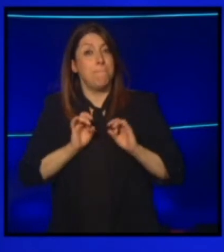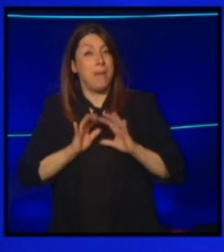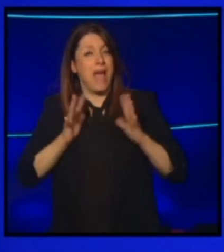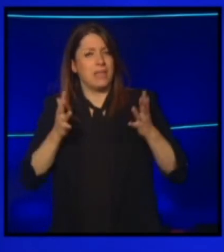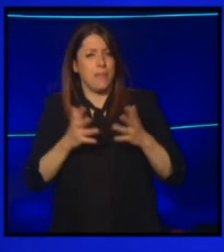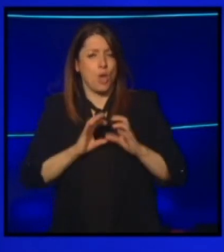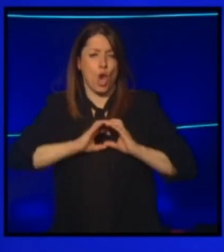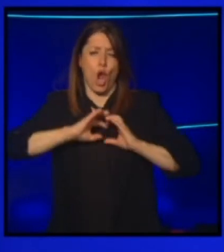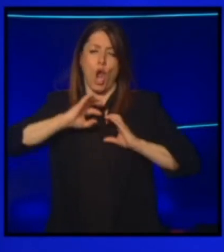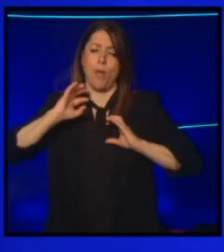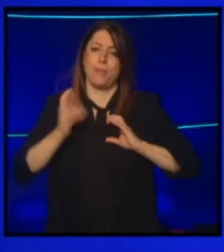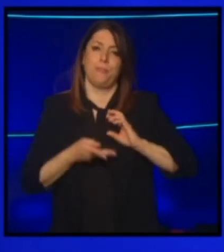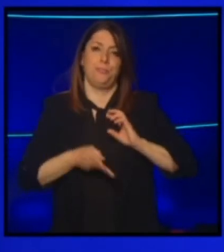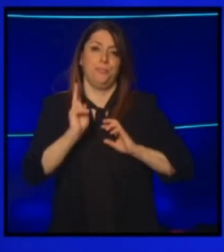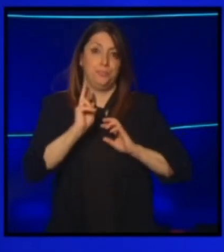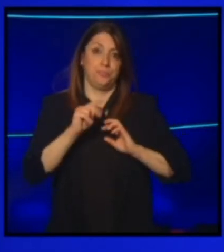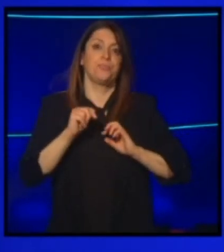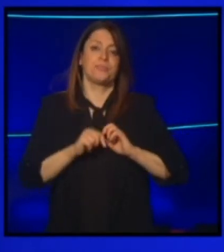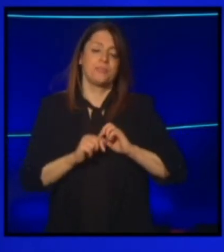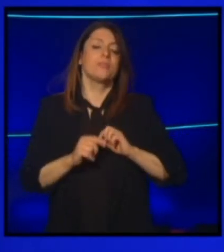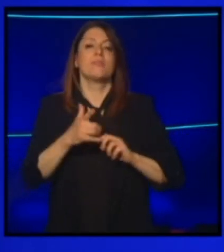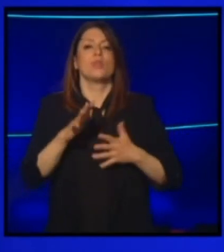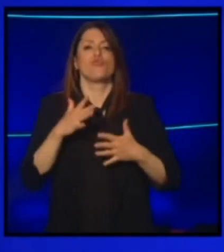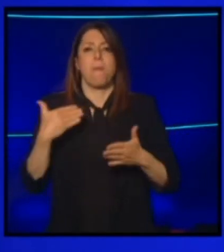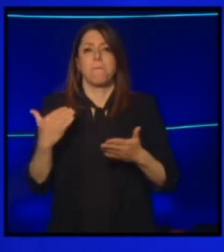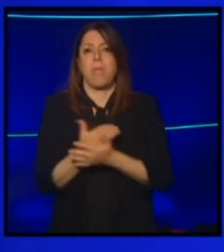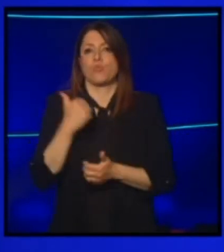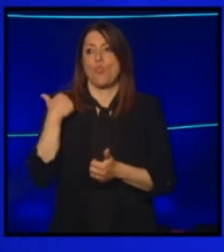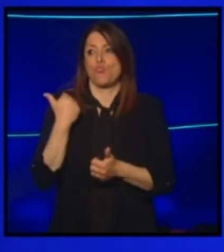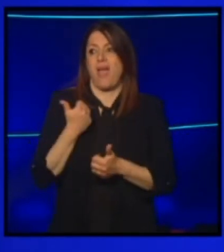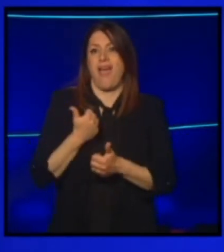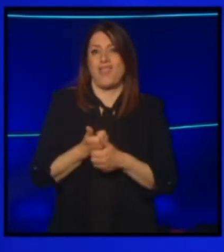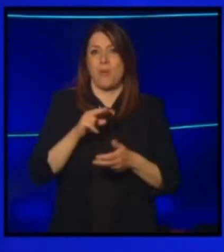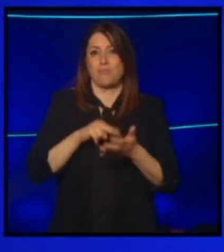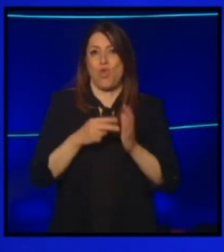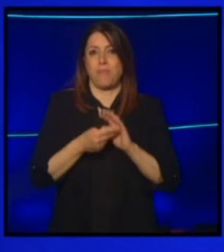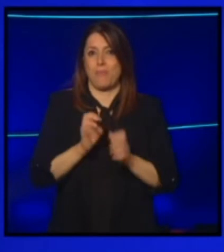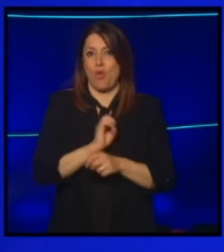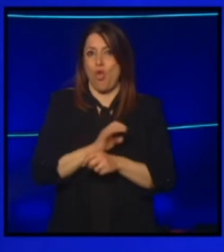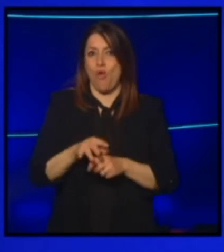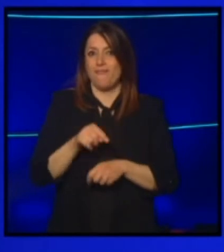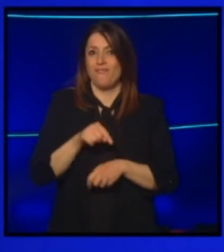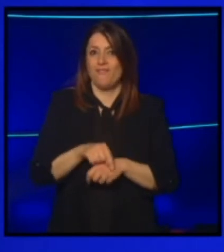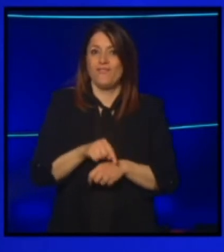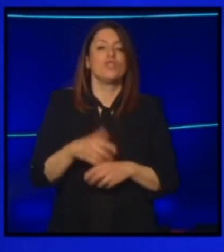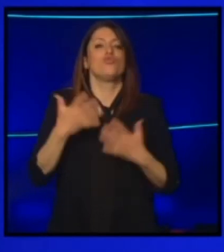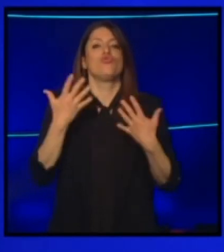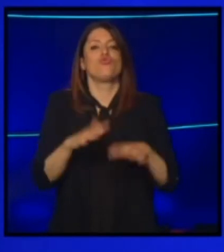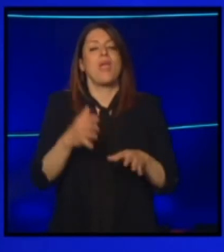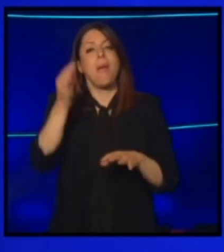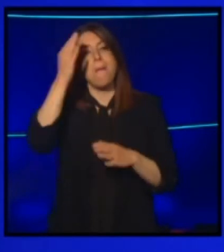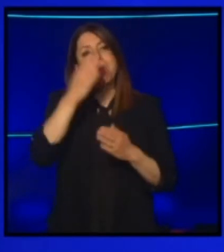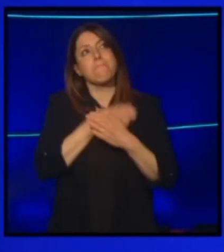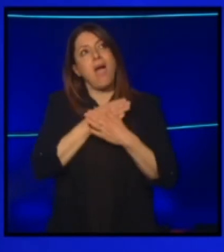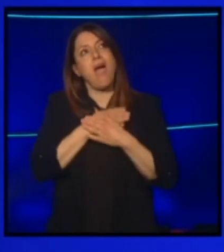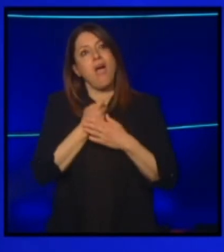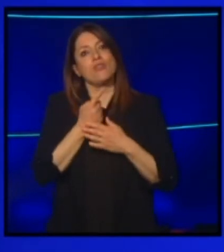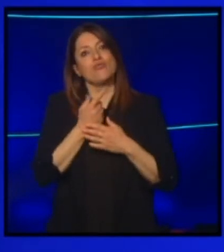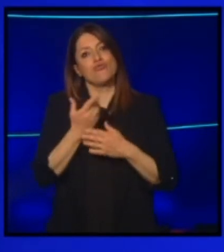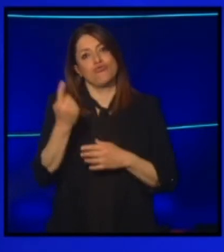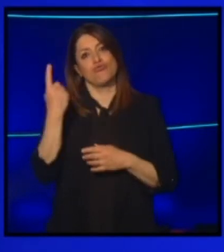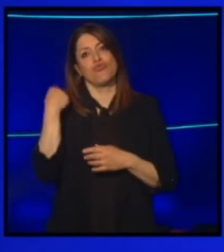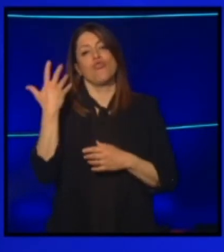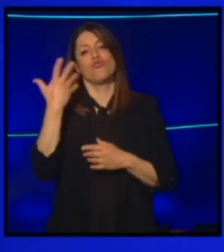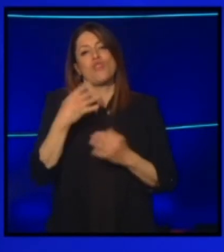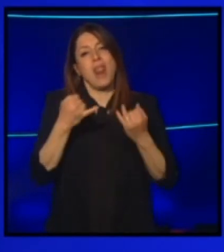Noi, a distanza di un anno di questo problema Covid, avevamo messo a maggio scorso, mediante le